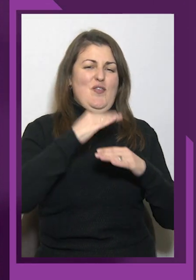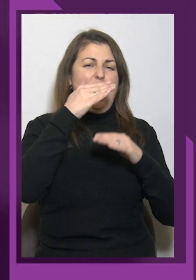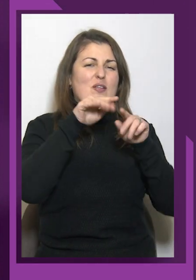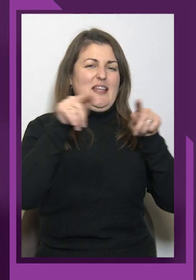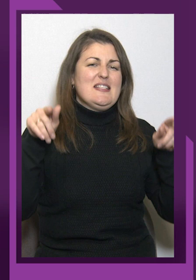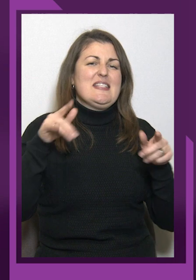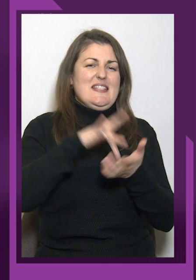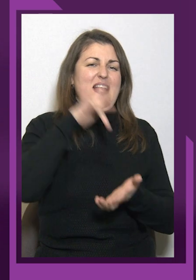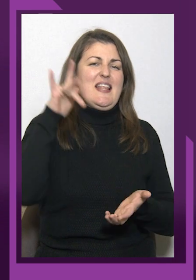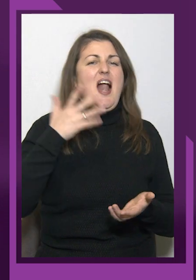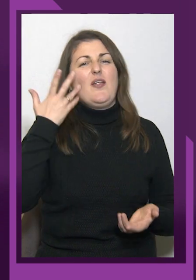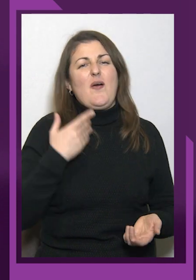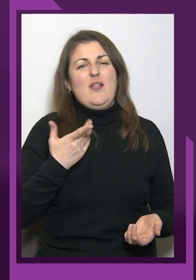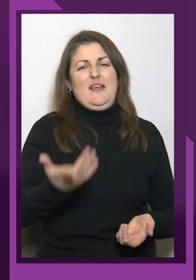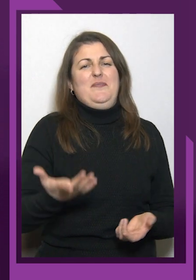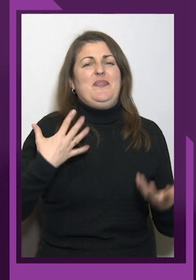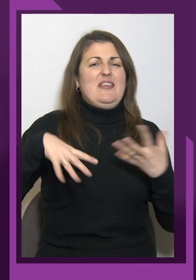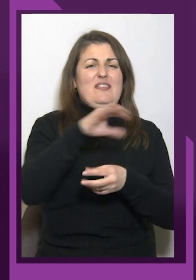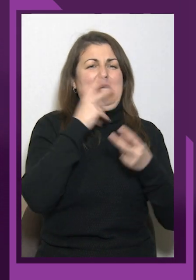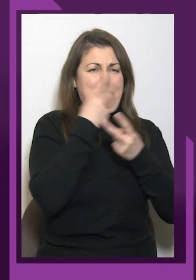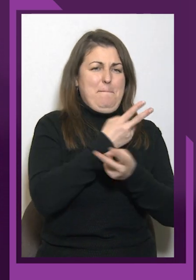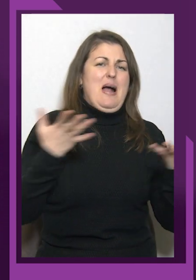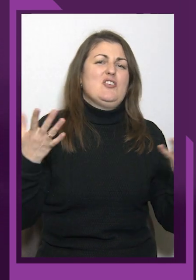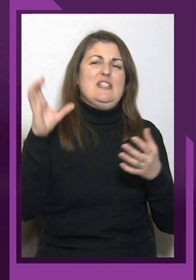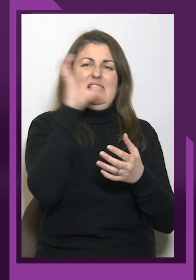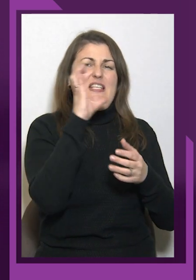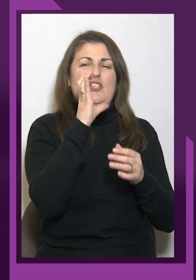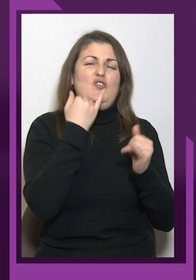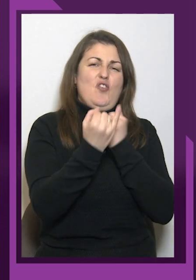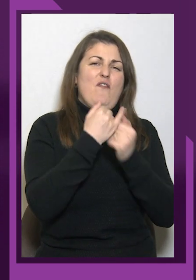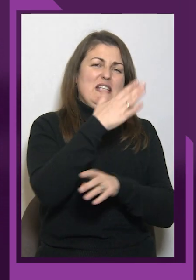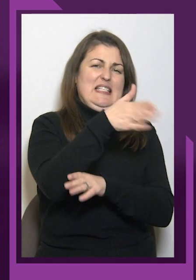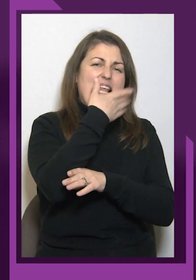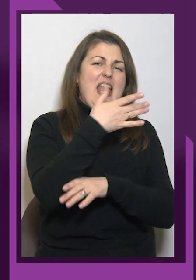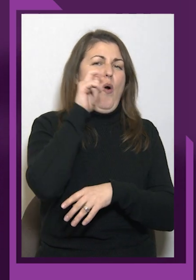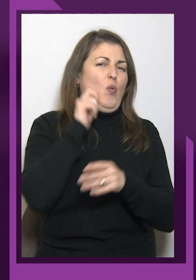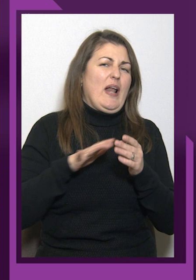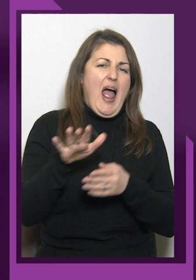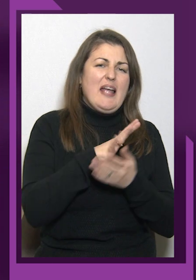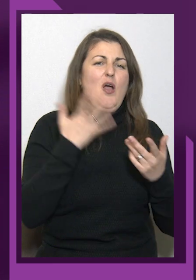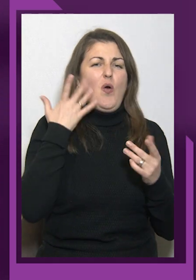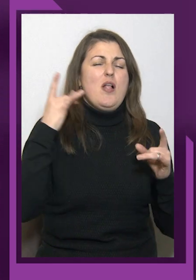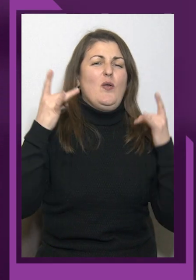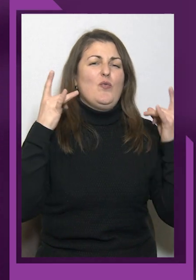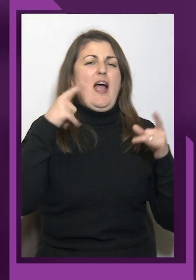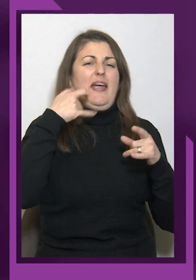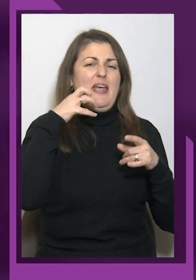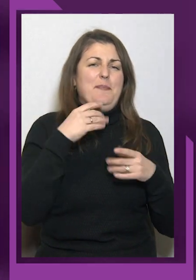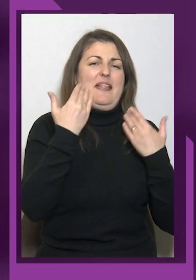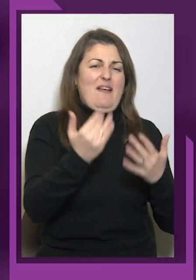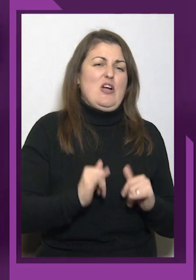свіньо-жовтий стяг України, коли лунав гімн на вашу честь і на честь України. Що ви відчували?